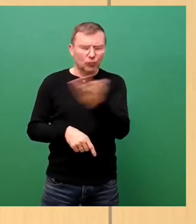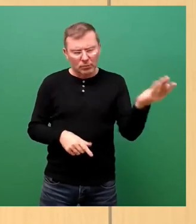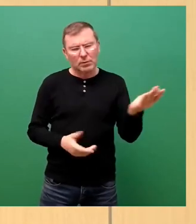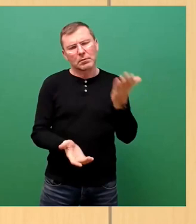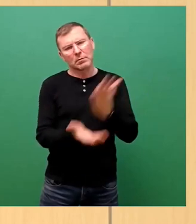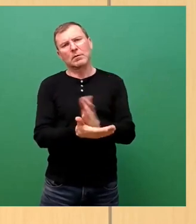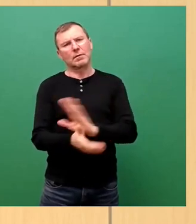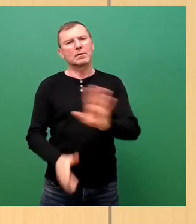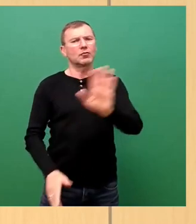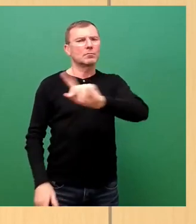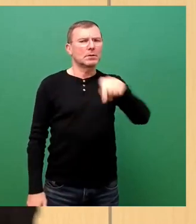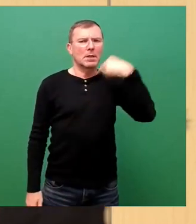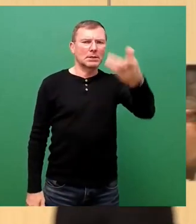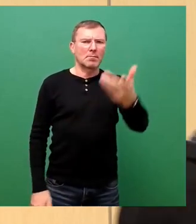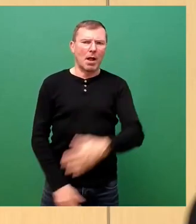zum nächsten Mal. Dankeschön. Vielen Dank.